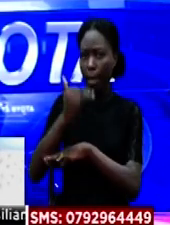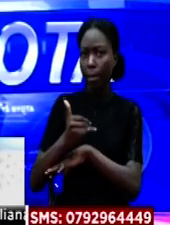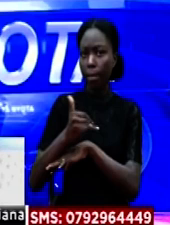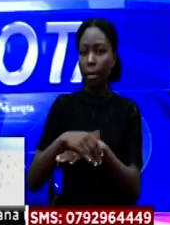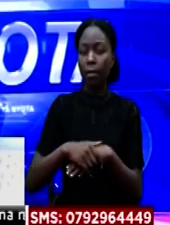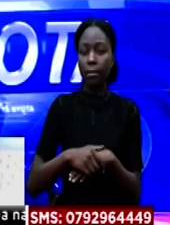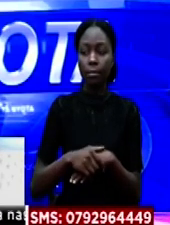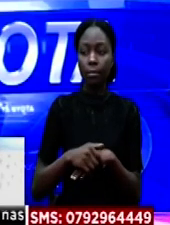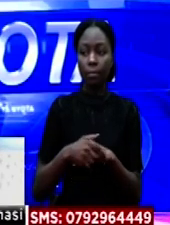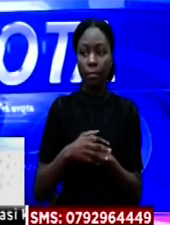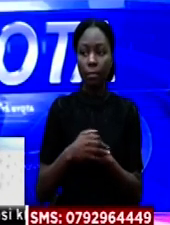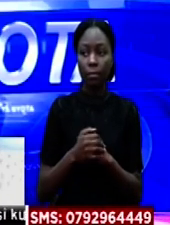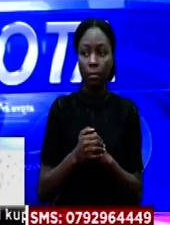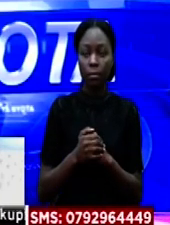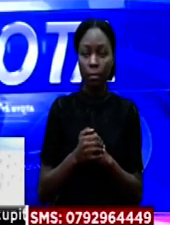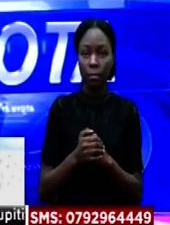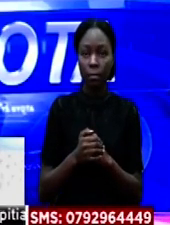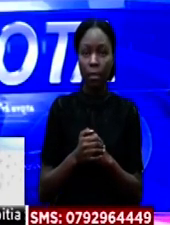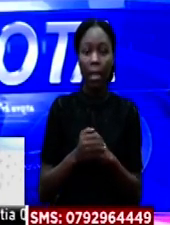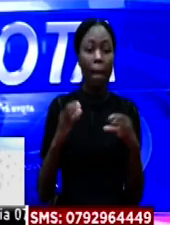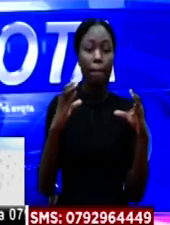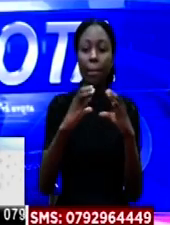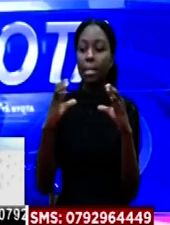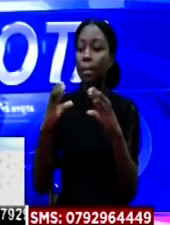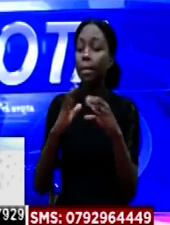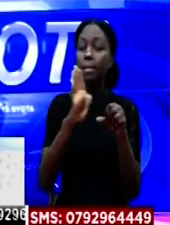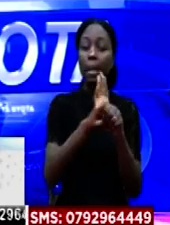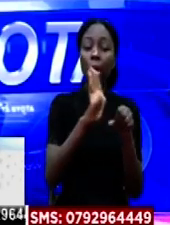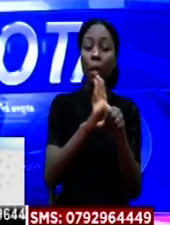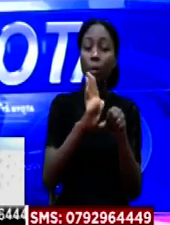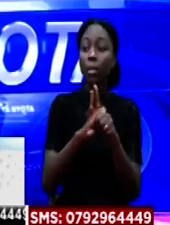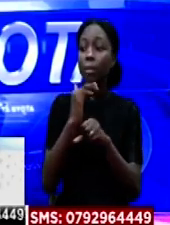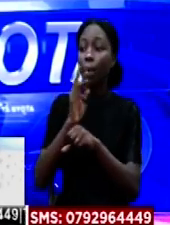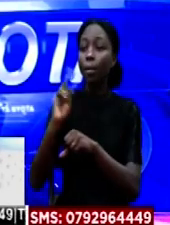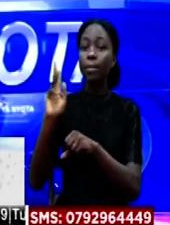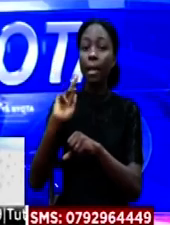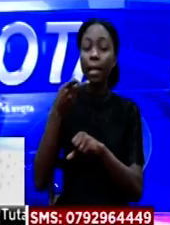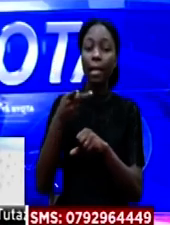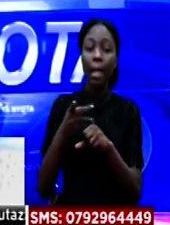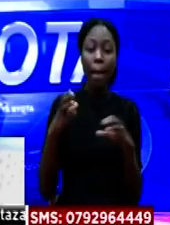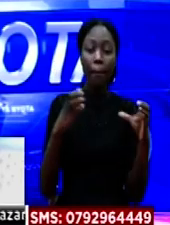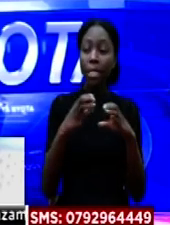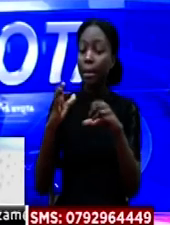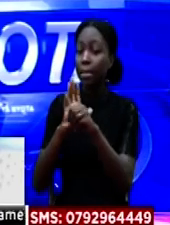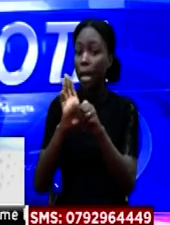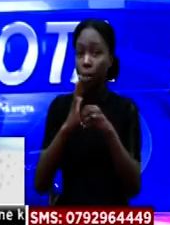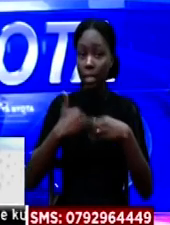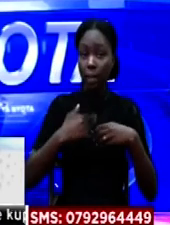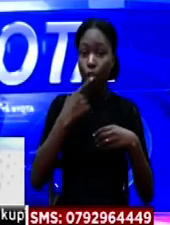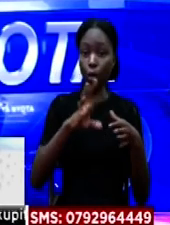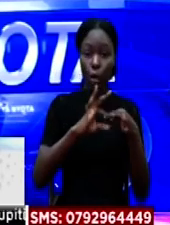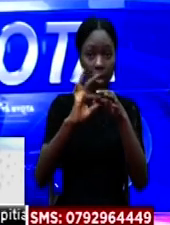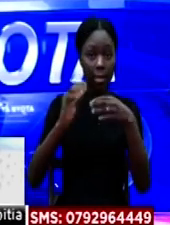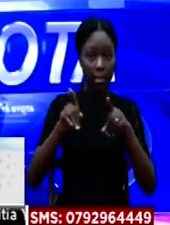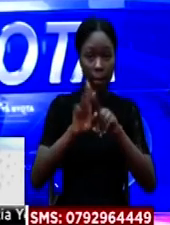ya vyama Vyama vingi kwa mba vimechangia pa kubwa sana eneuzima na magaribi kutozungumza kwa sauti